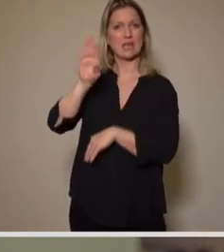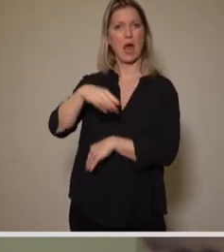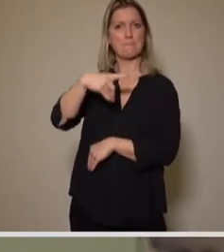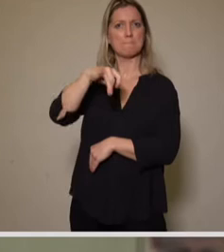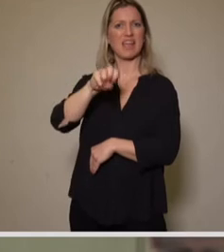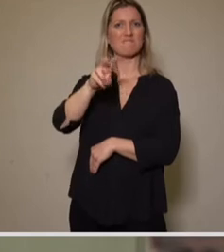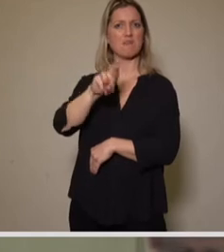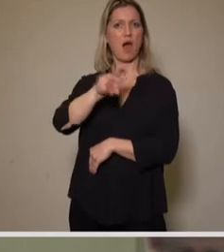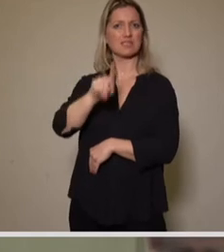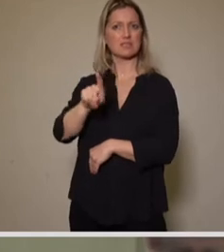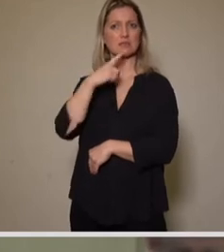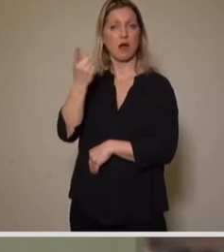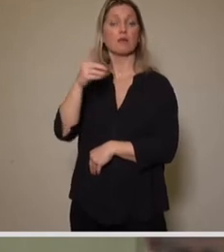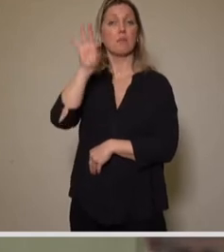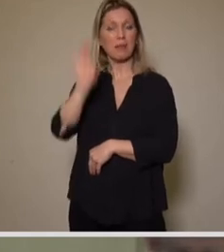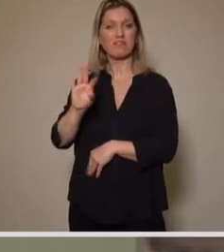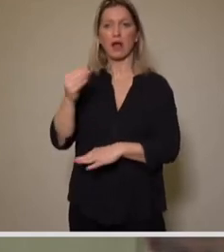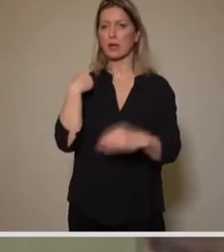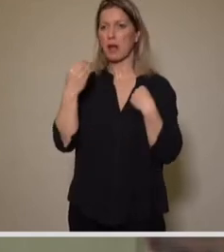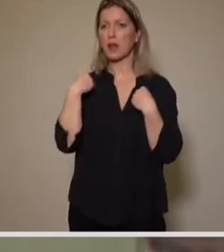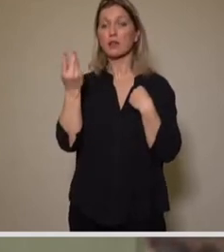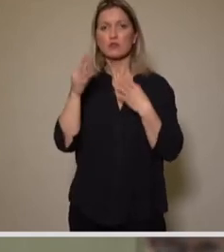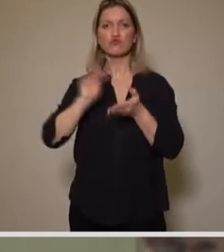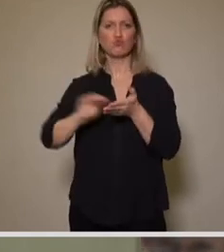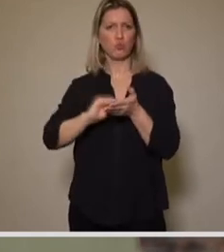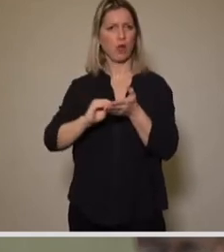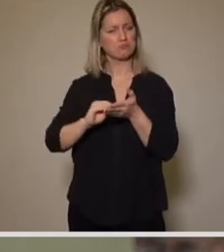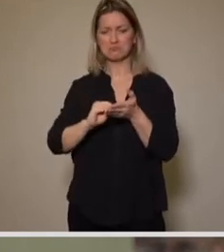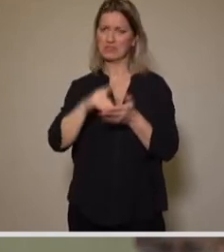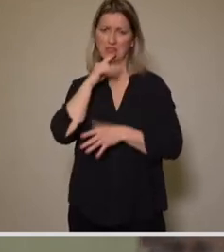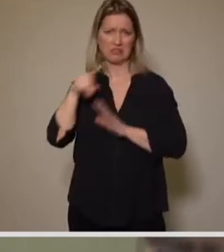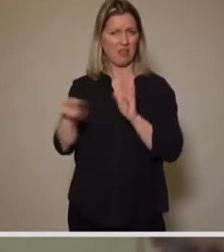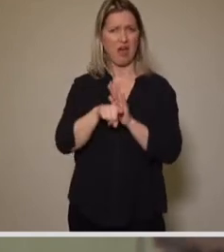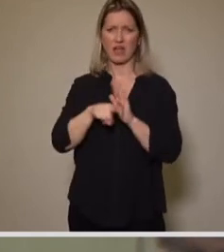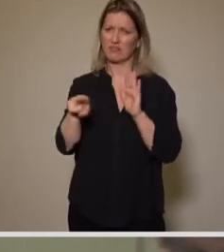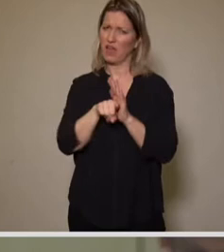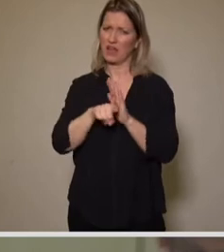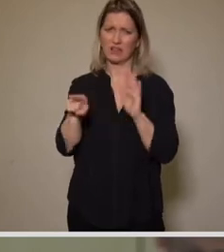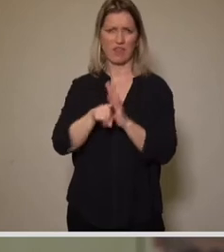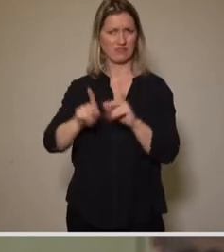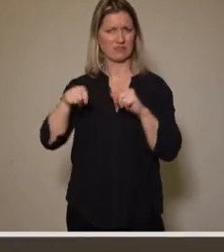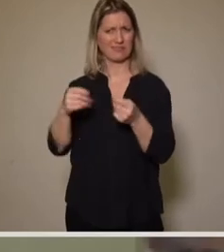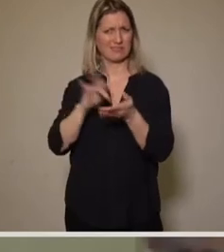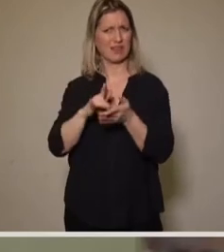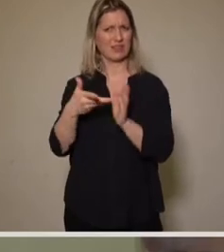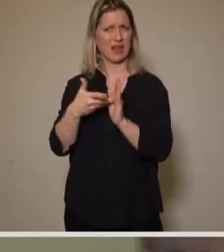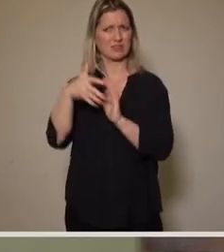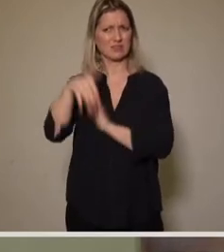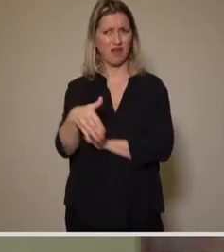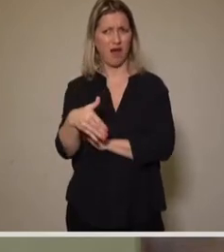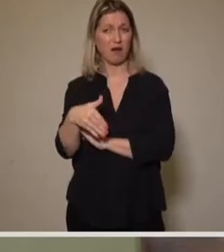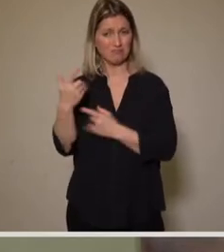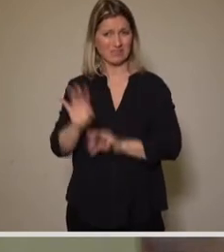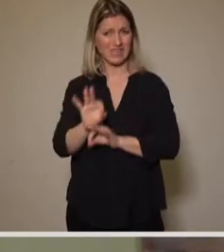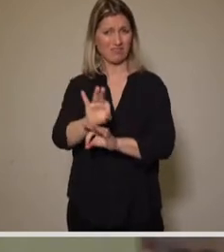gemeldeten negativen und positiven Tests von Schulen nachweisen konnte, dass aufgrund der geringen Infektionszahlen an Schulen, das heißt